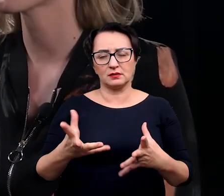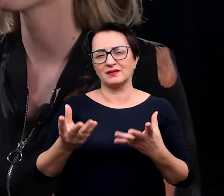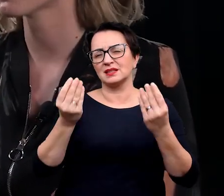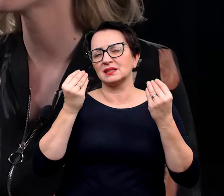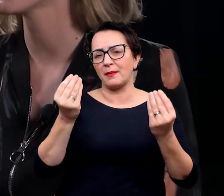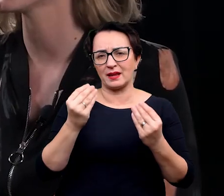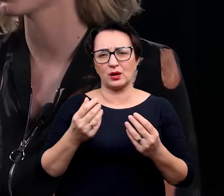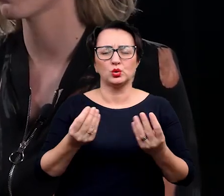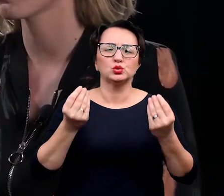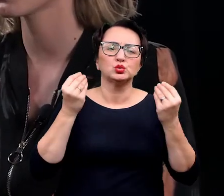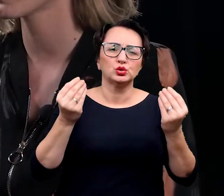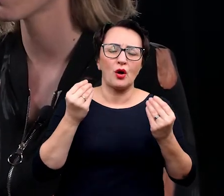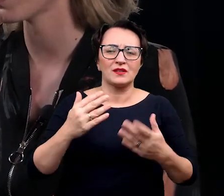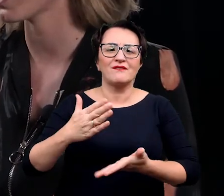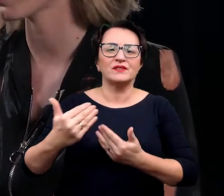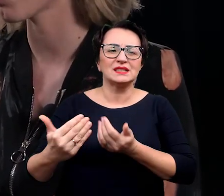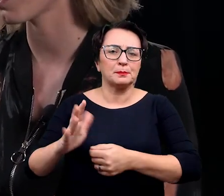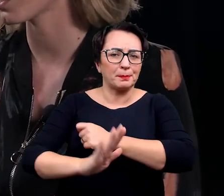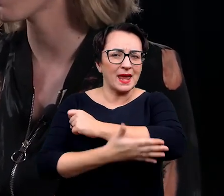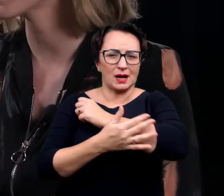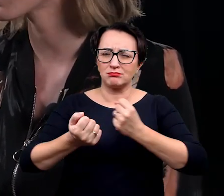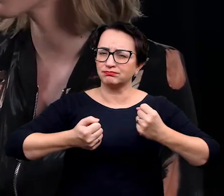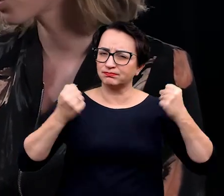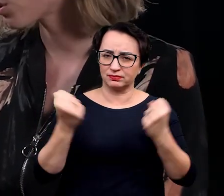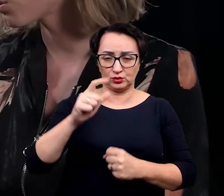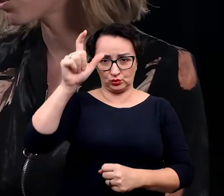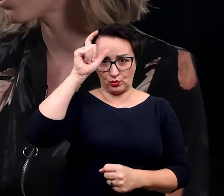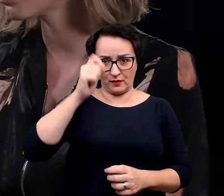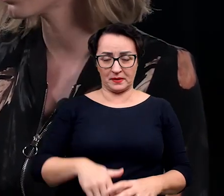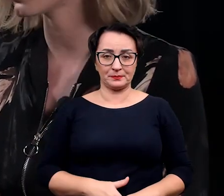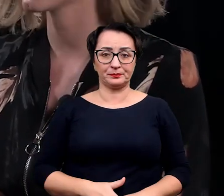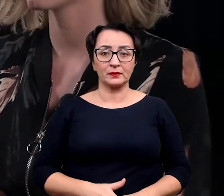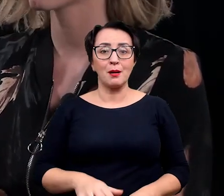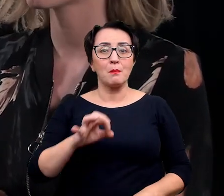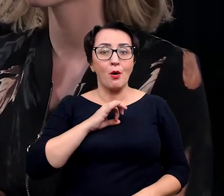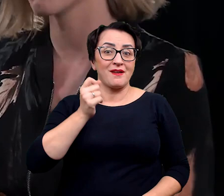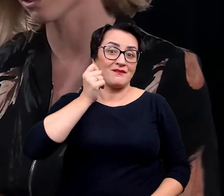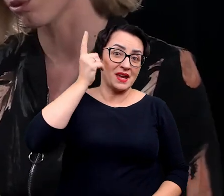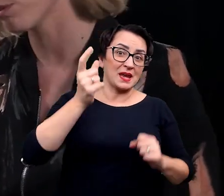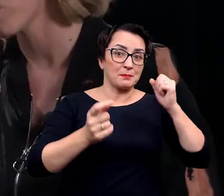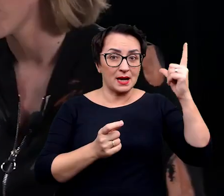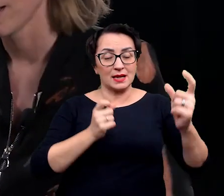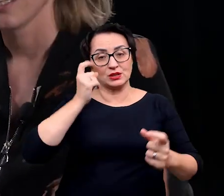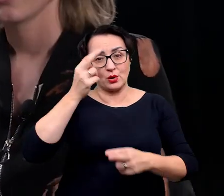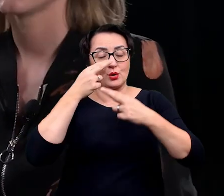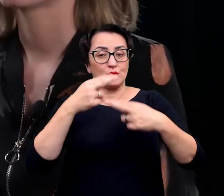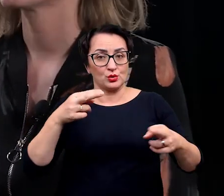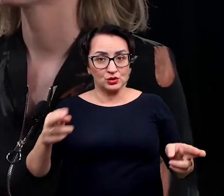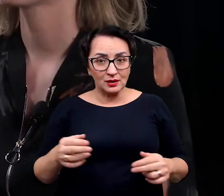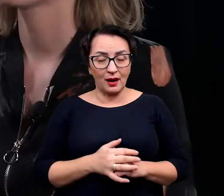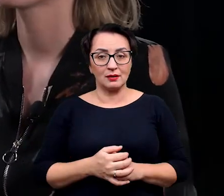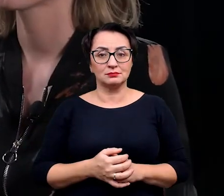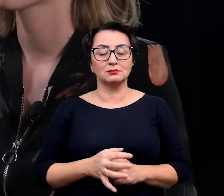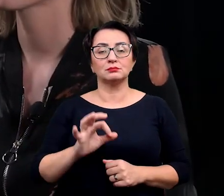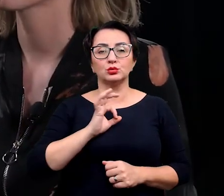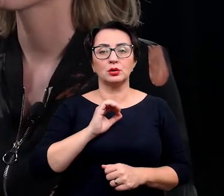mój szef był absolutnie cudowny, był niezwykle wspierającym człowiekiem i na każdym kroku tych moich wymysłów, co to ja nie